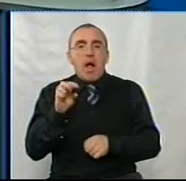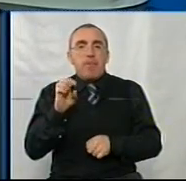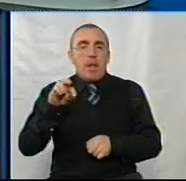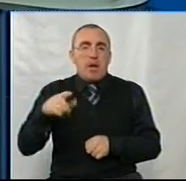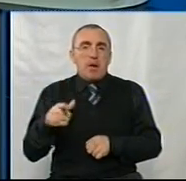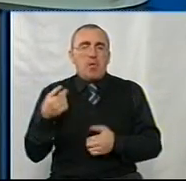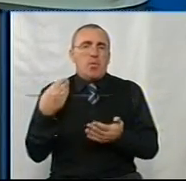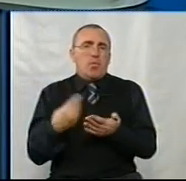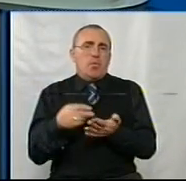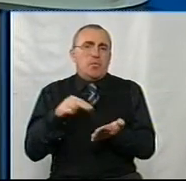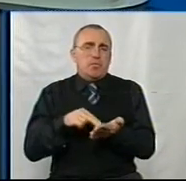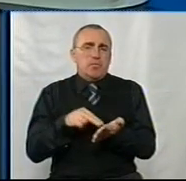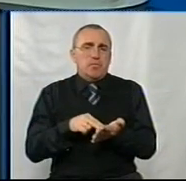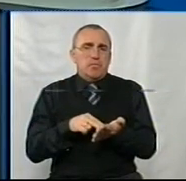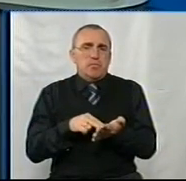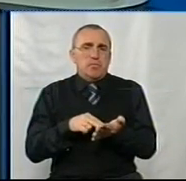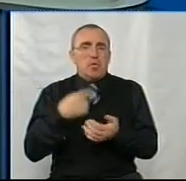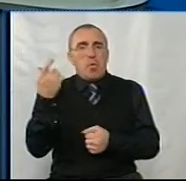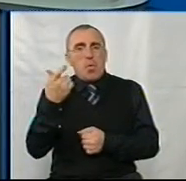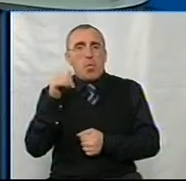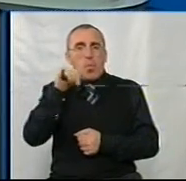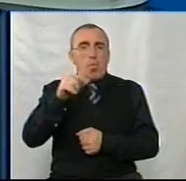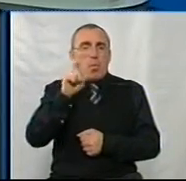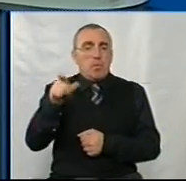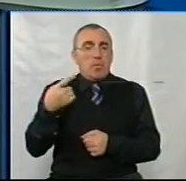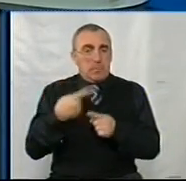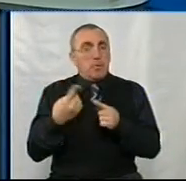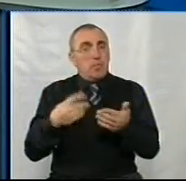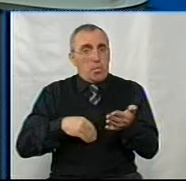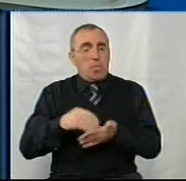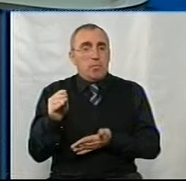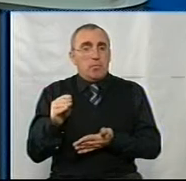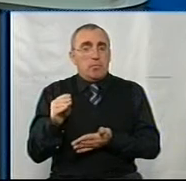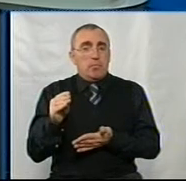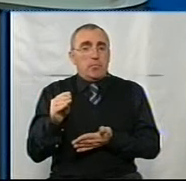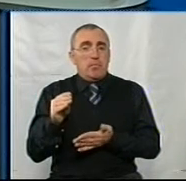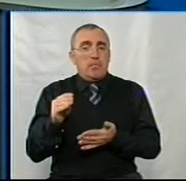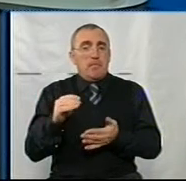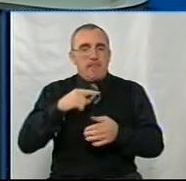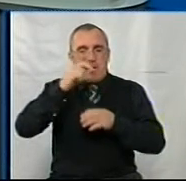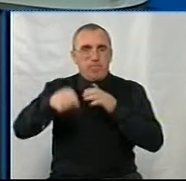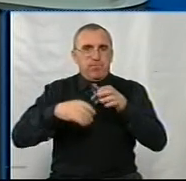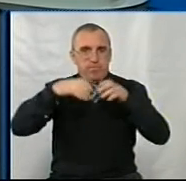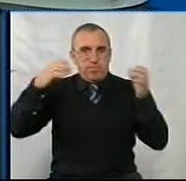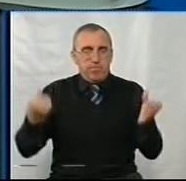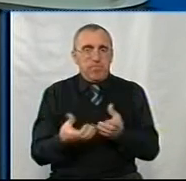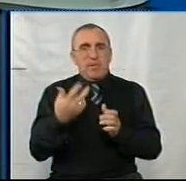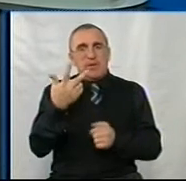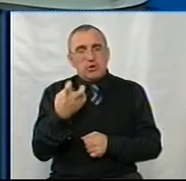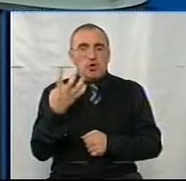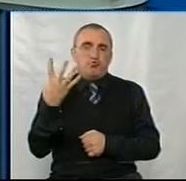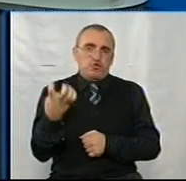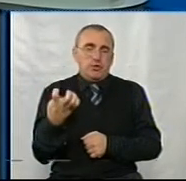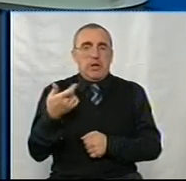Він там коштує 300. Ну, не знайдеться десь в господарстві у людини, це треба купувати. Там бухта, воно стоїть 300-400